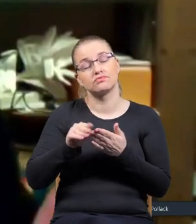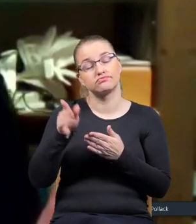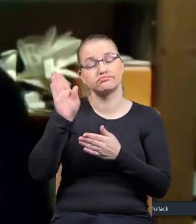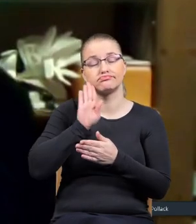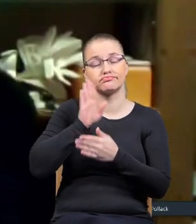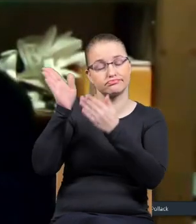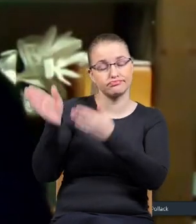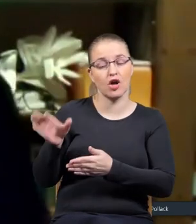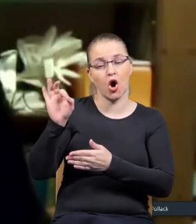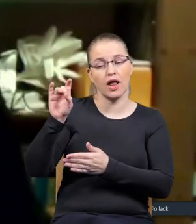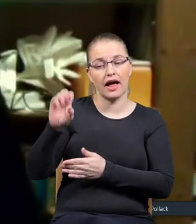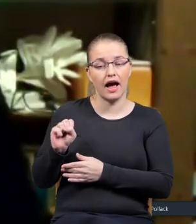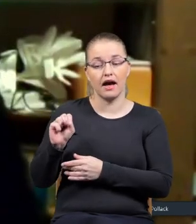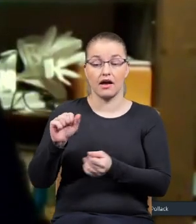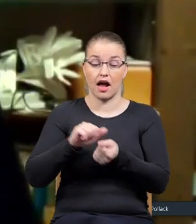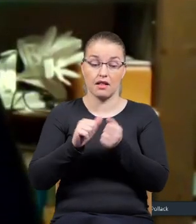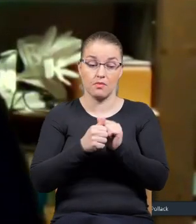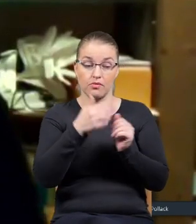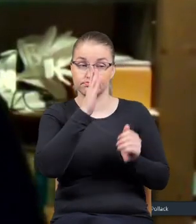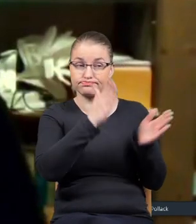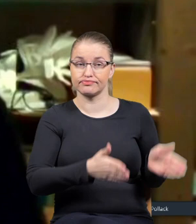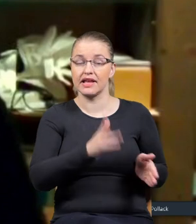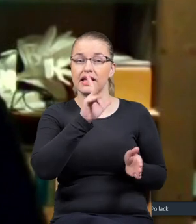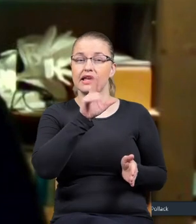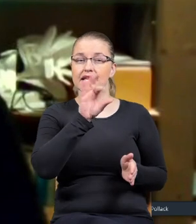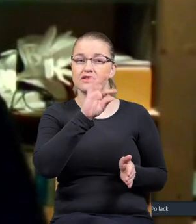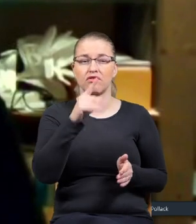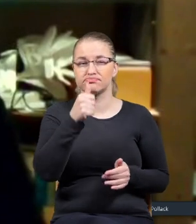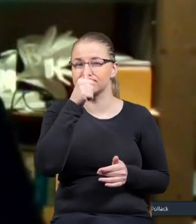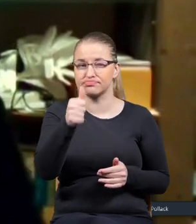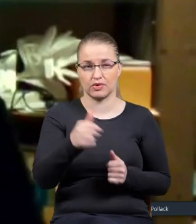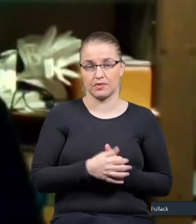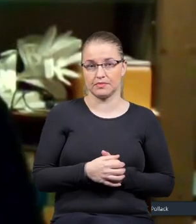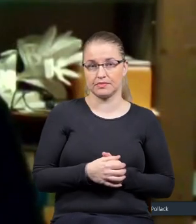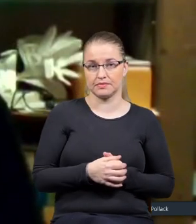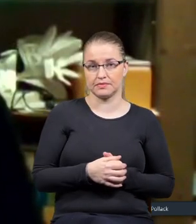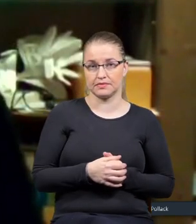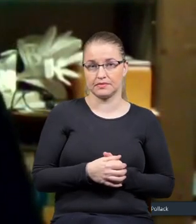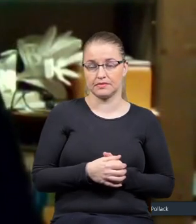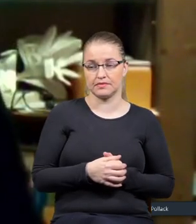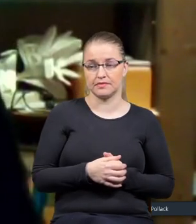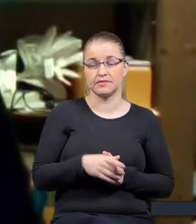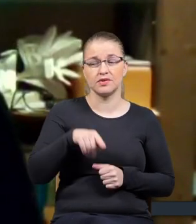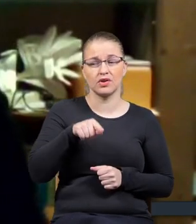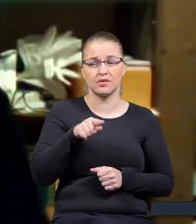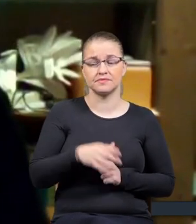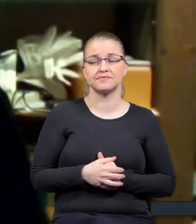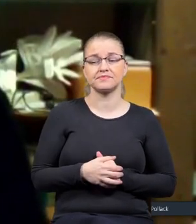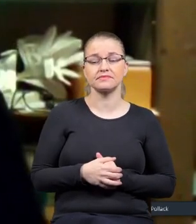czy Krzysztof nie mogą sobie pozwolić na to, przecież to jest,